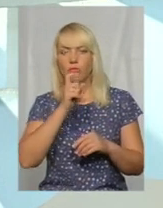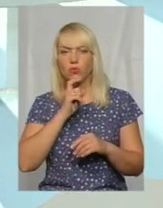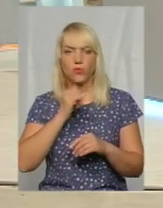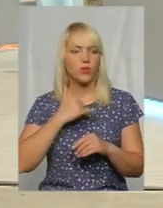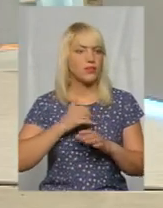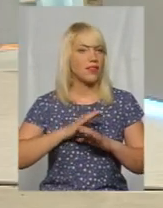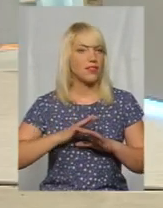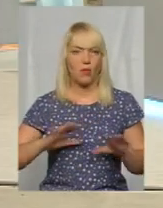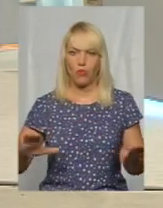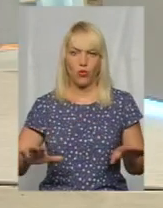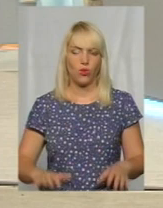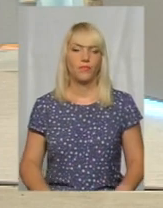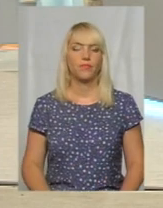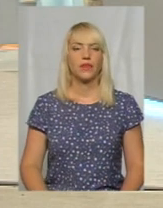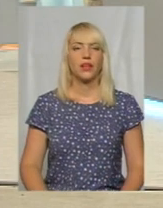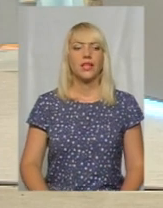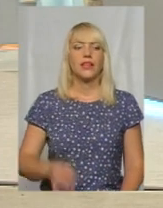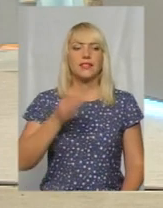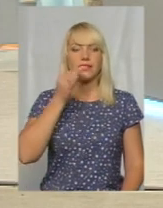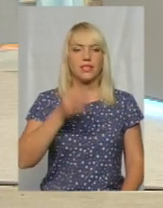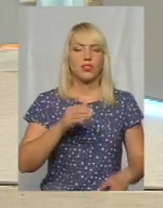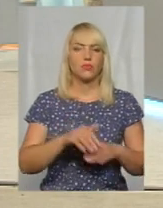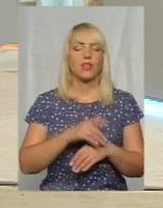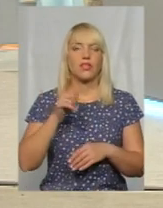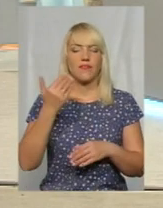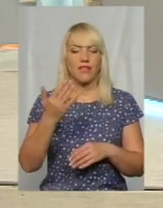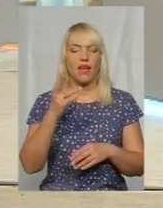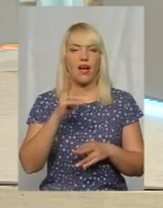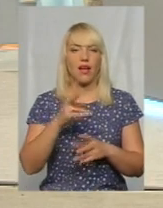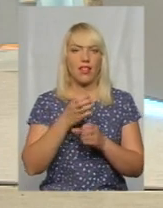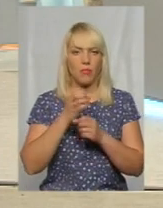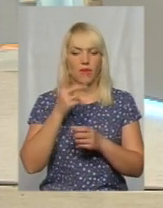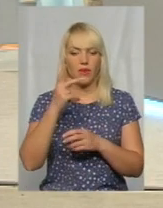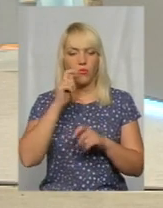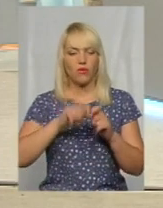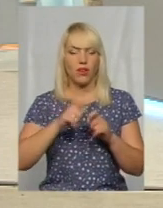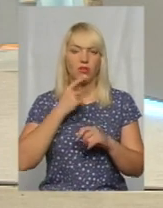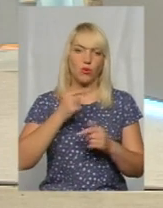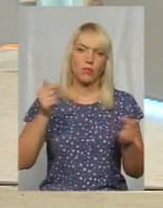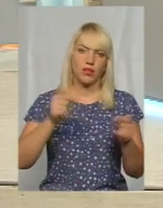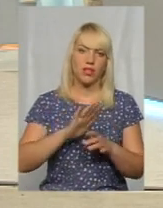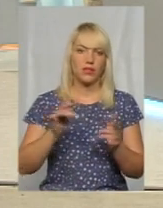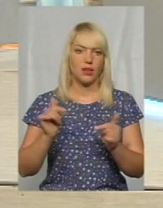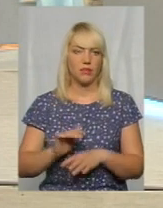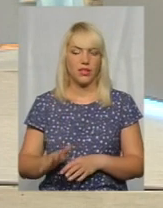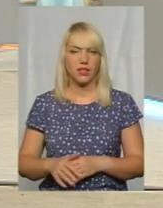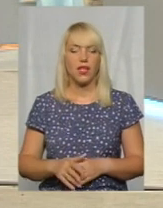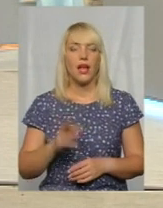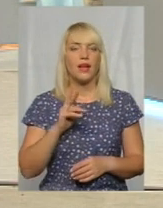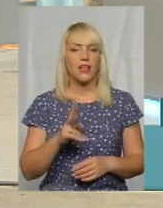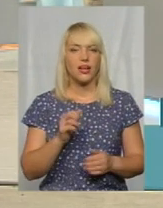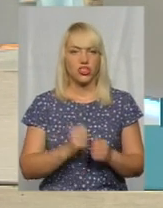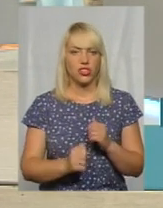було. Пані Лесю, а скажі, будь ласка, ви як лаборант, ви ж перевіряєте кров на придатність-непридатність, так? Як